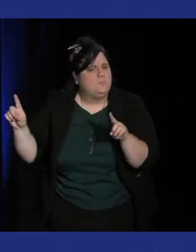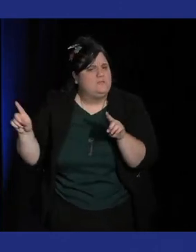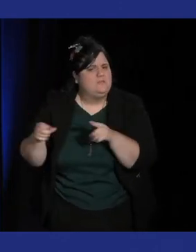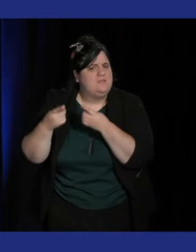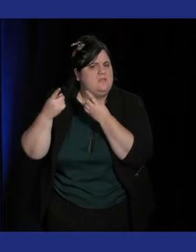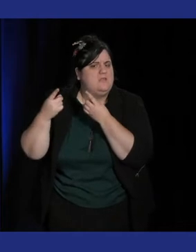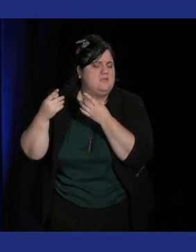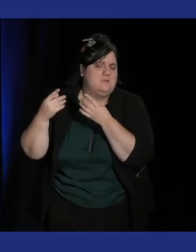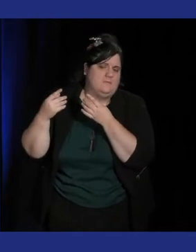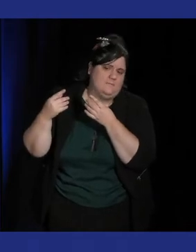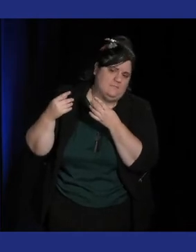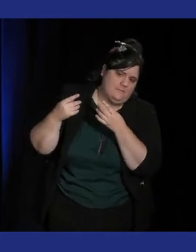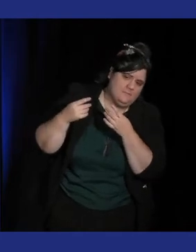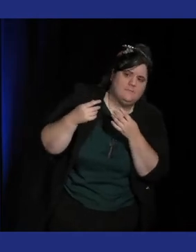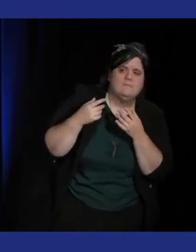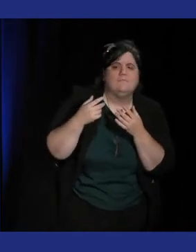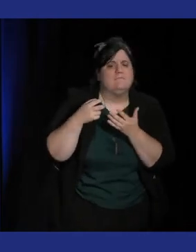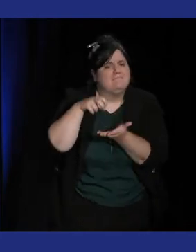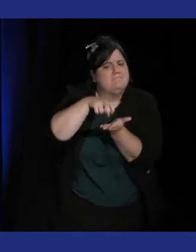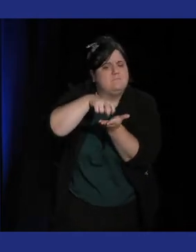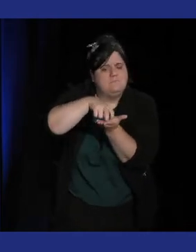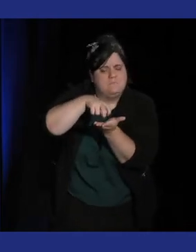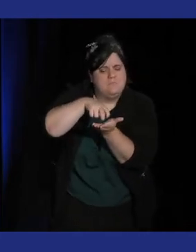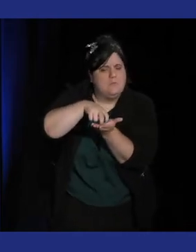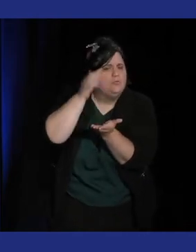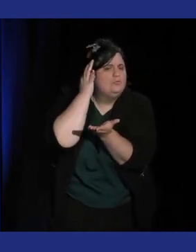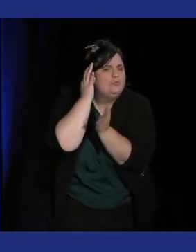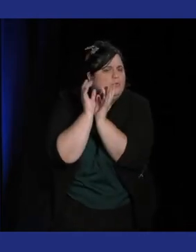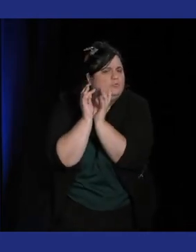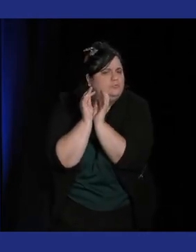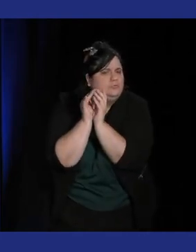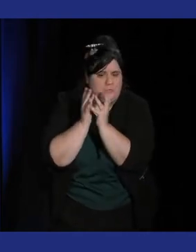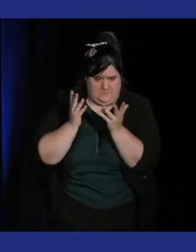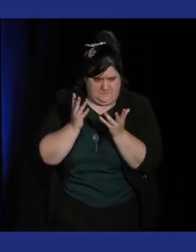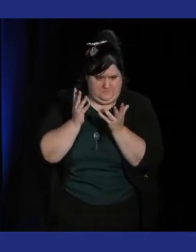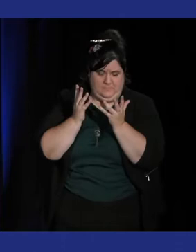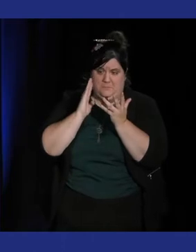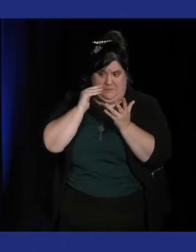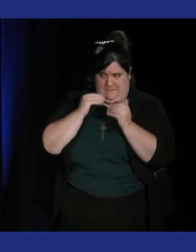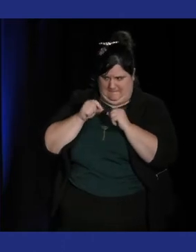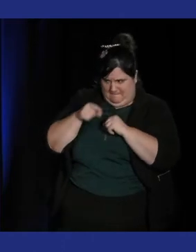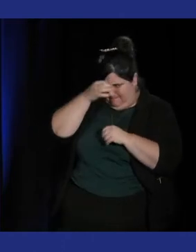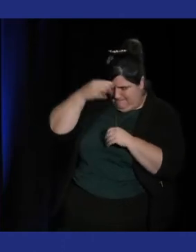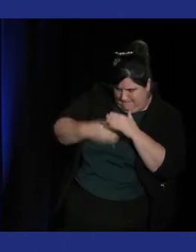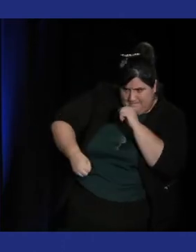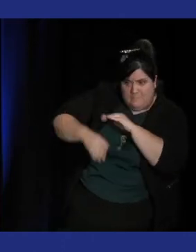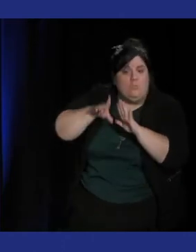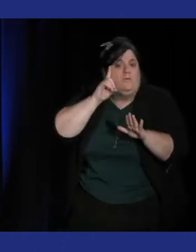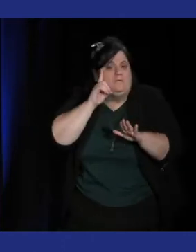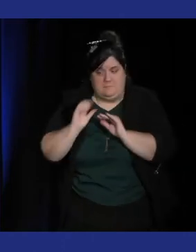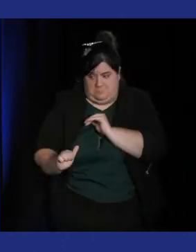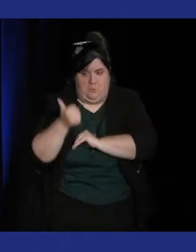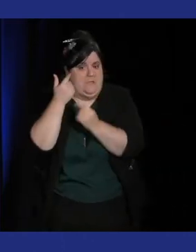par des puces sonores. En fait si on prend Parapas the Rappers comme origine du genre c'est aussi parce que c'est l'avènement de la musique sur CD